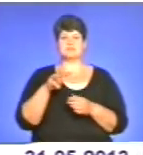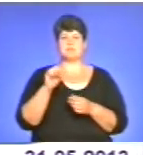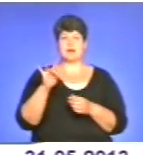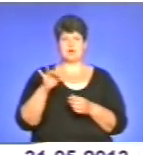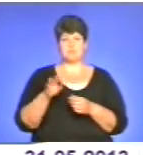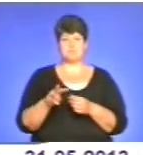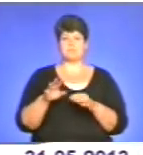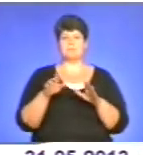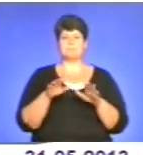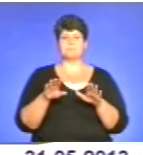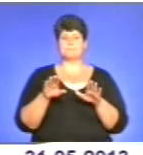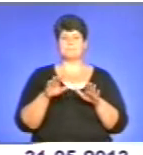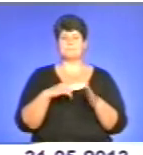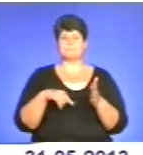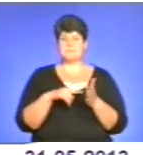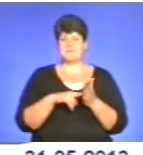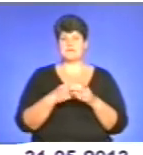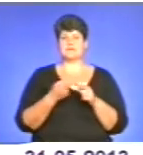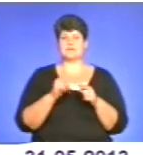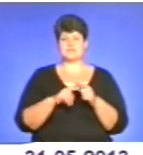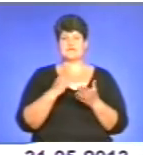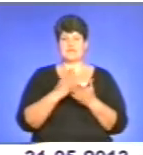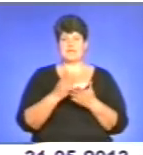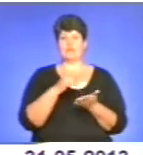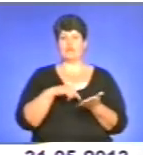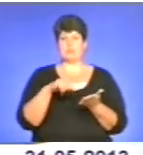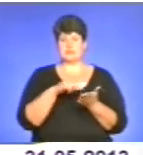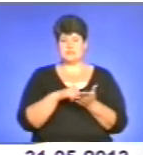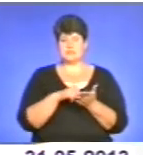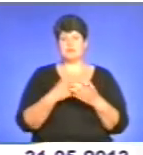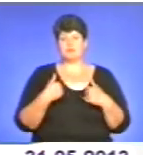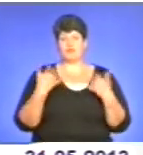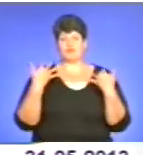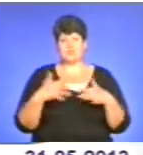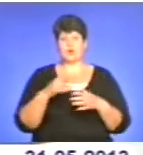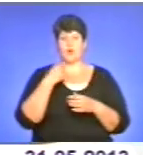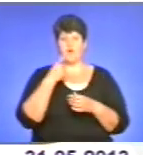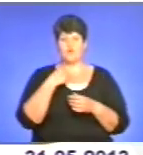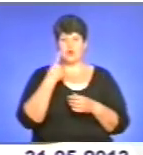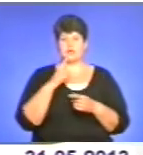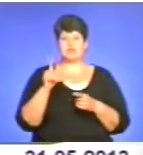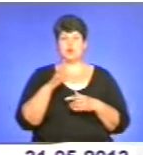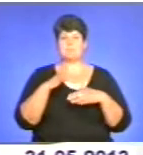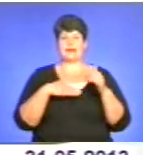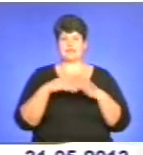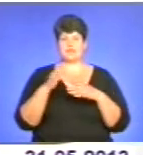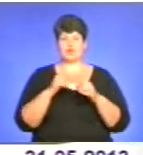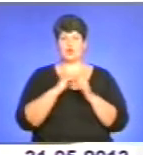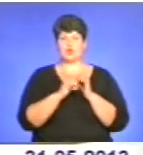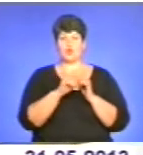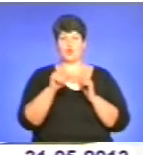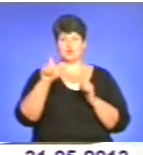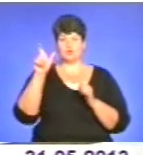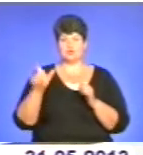тому що це стосується безпосередньо. Воно знаходиться таки в місті. І, звичайно, ми сьогодні вже говорили, що практично кожен житель краю, це